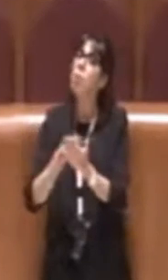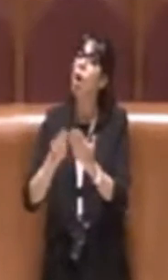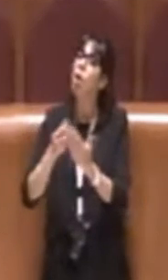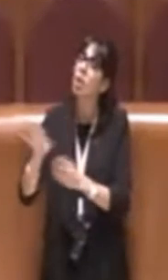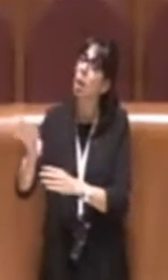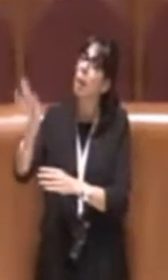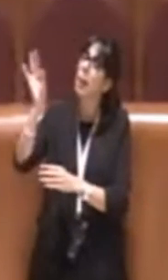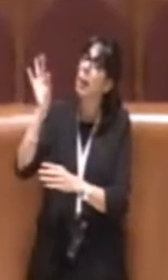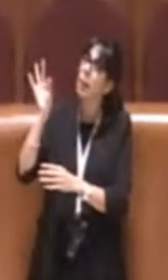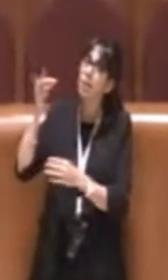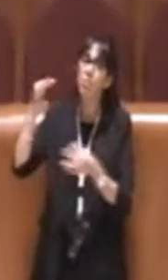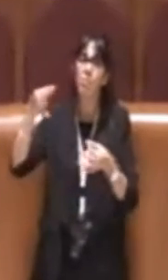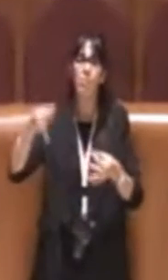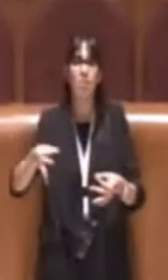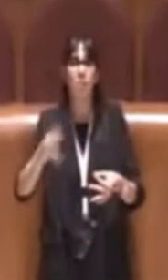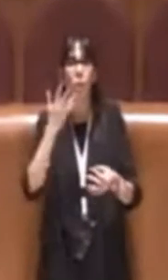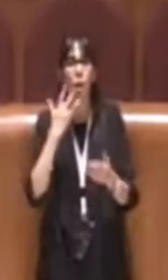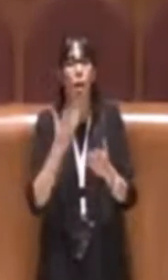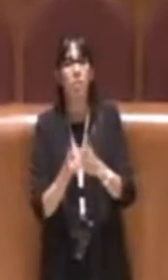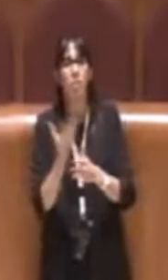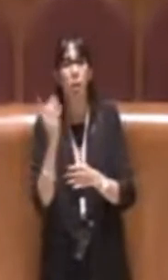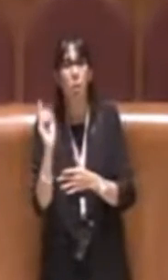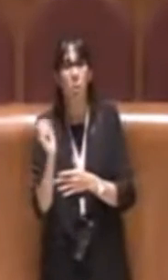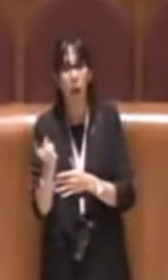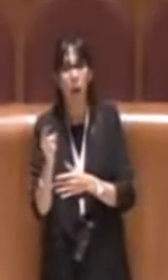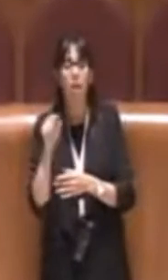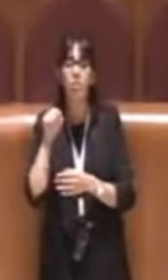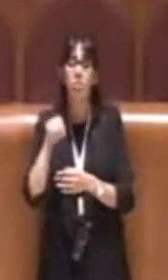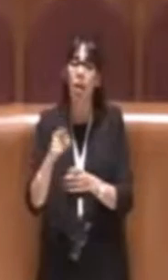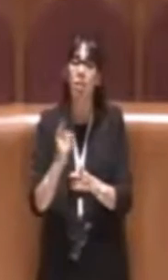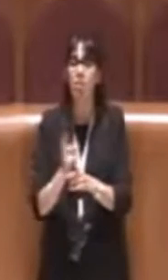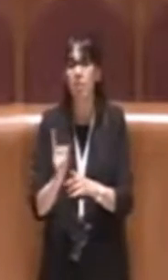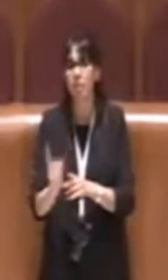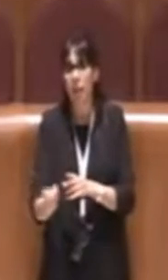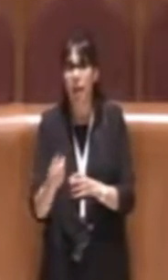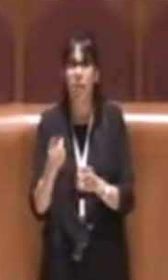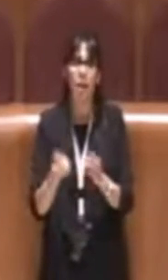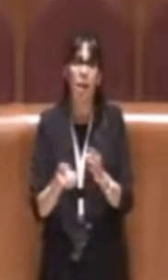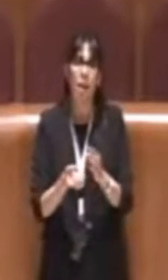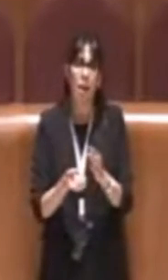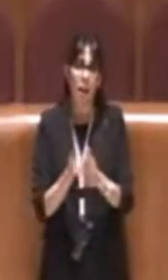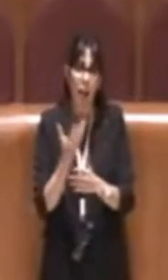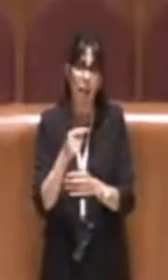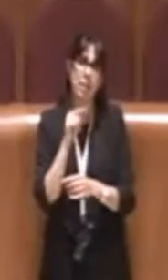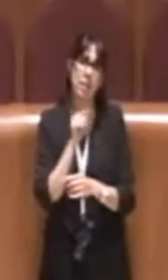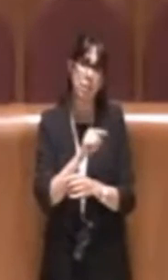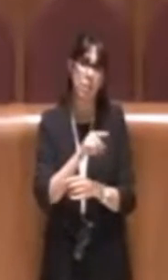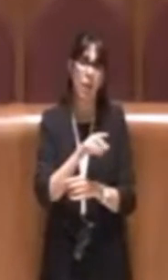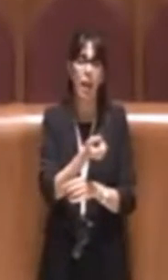da realizzare e quindi che dovrà essere realizzato da Cassa Depositi e Prestiti.